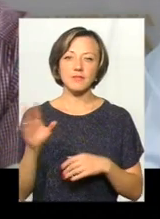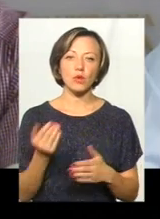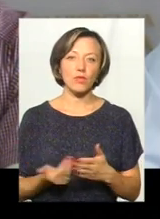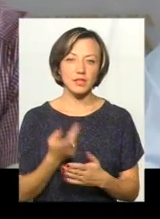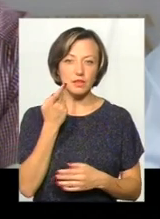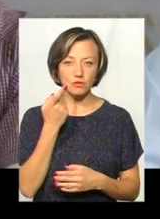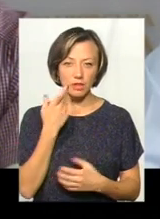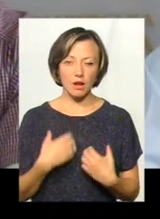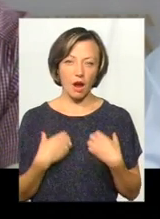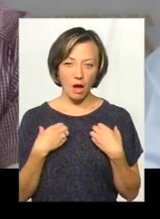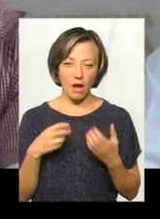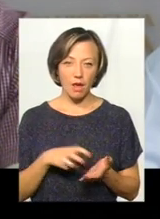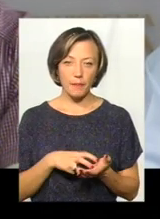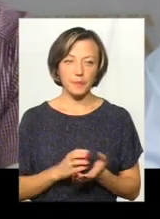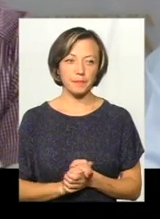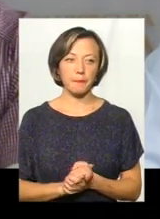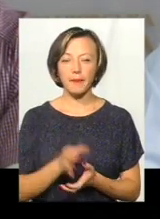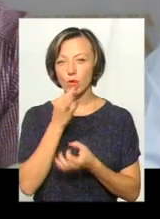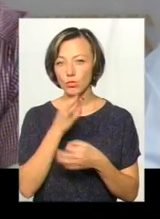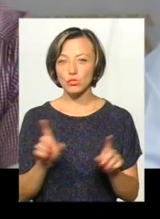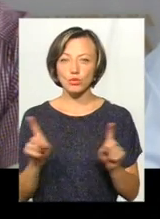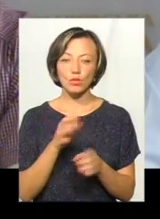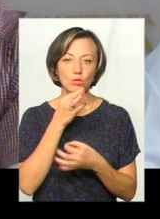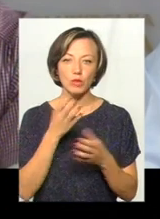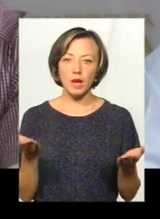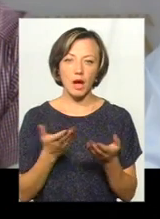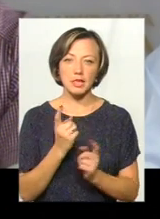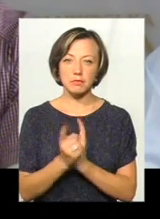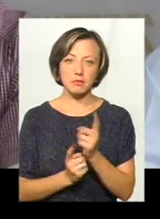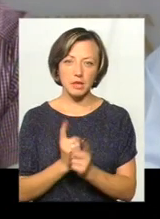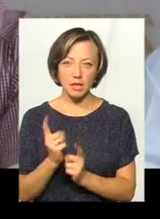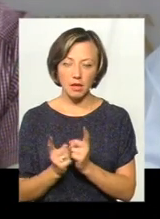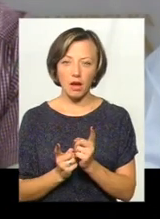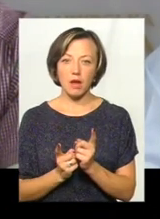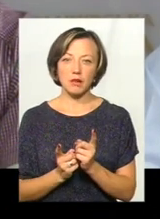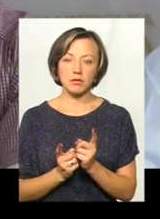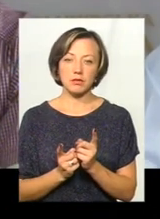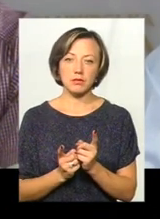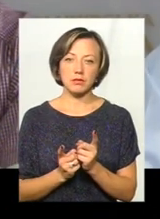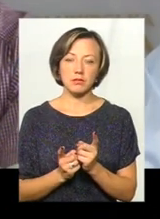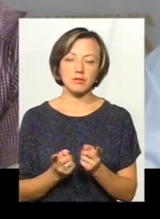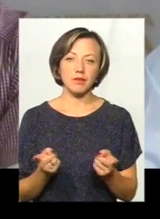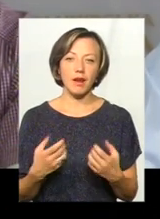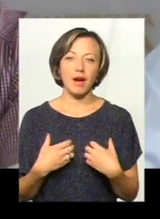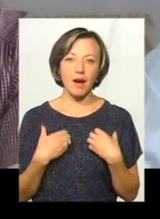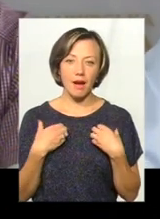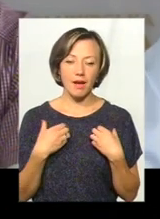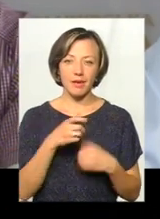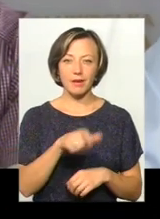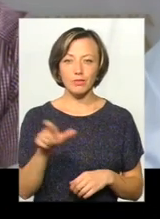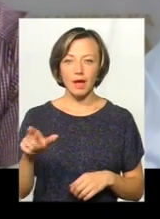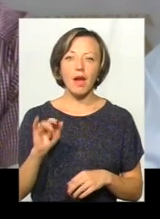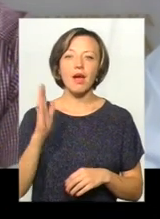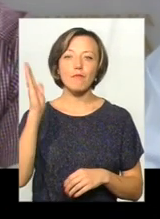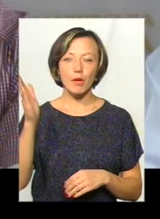завжди лякає. Тобто будь-що, будь-яка зміна, вона апріорі лякає, а як буде